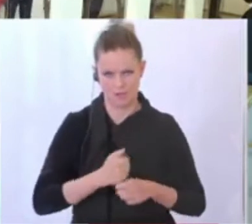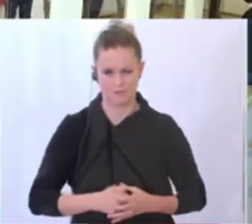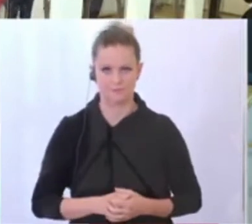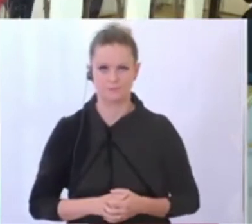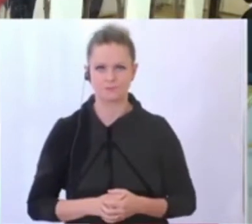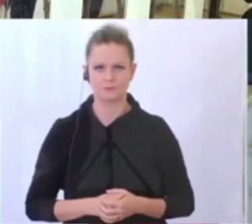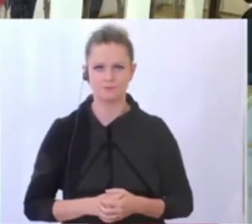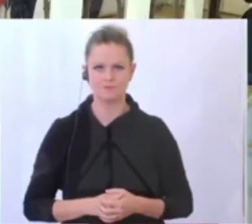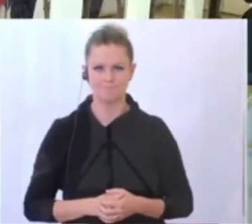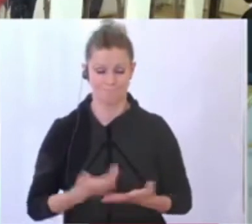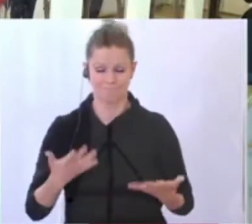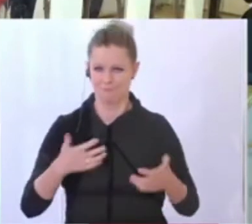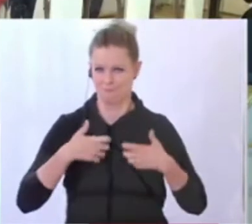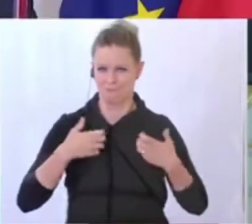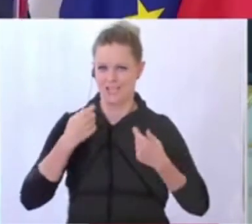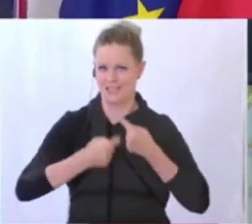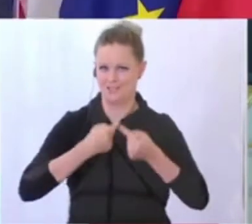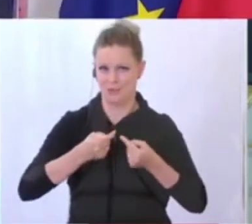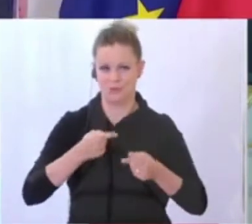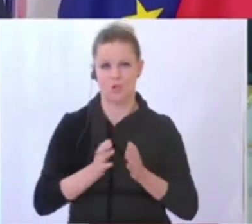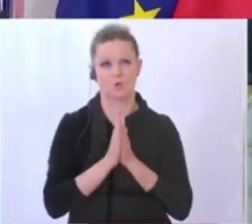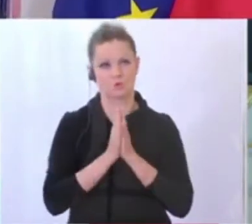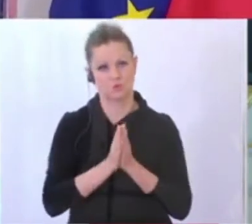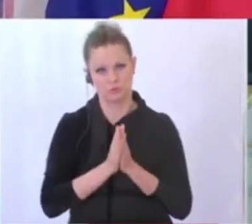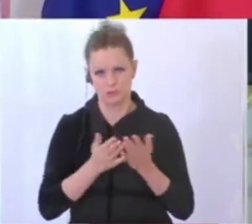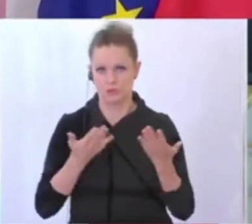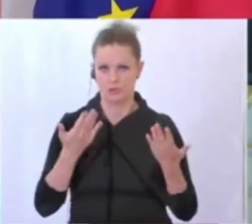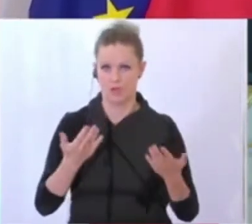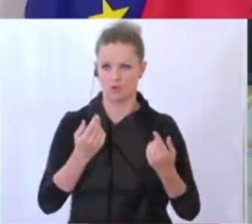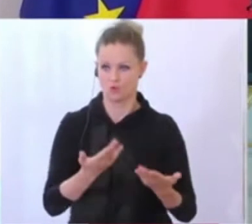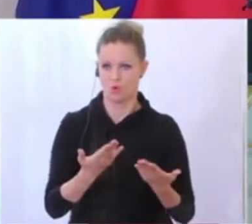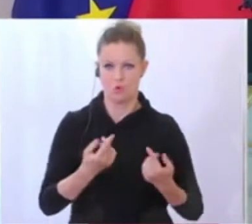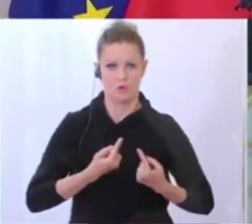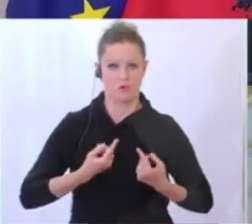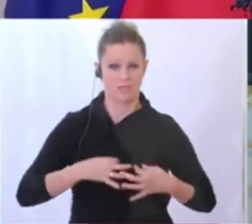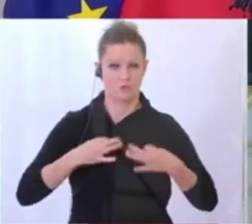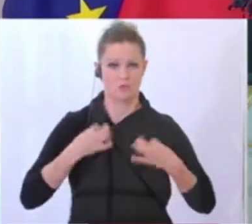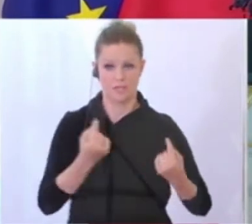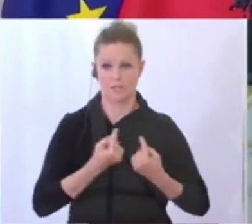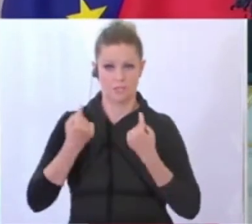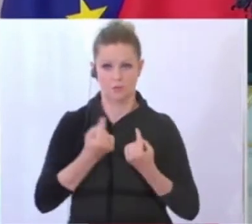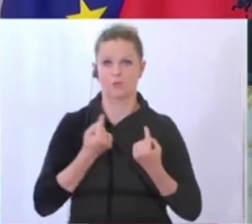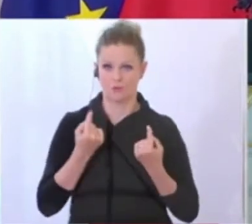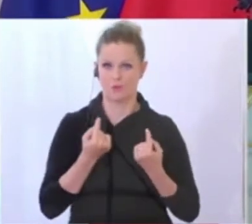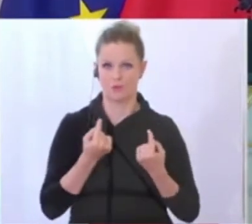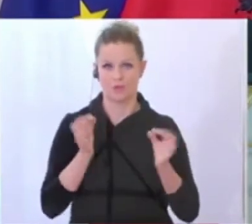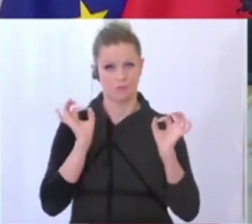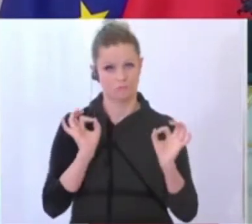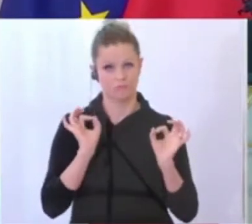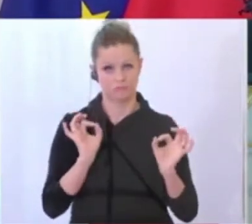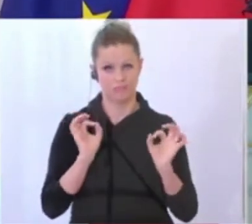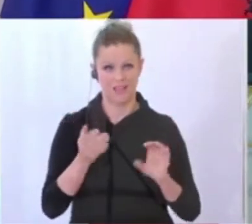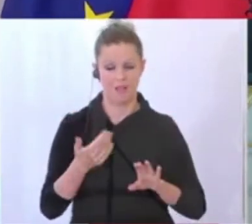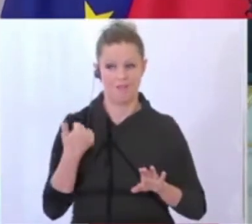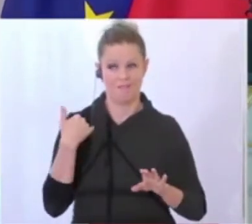Ich glaube, bei der erfreulichen Entwicklung, die Gott sei Dank mittlerweile unsere Gesundheitssituation wieder bietet, gegen all der